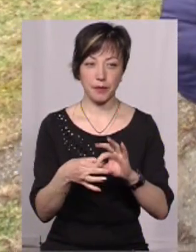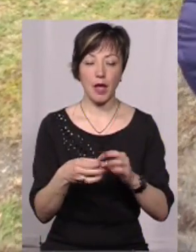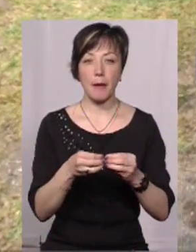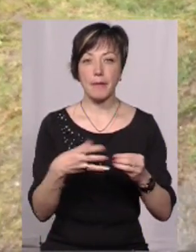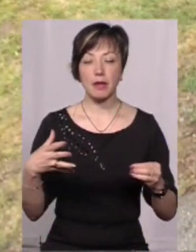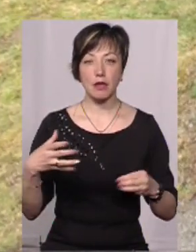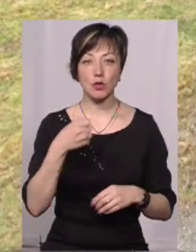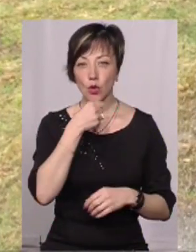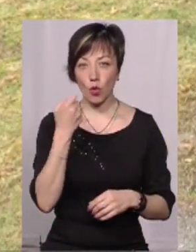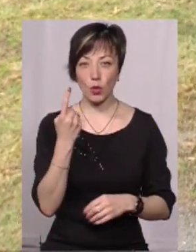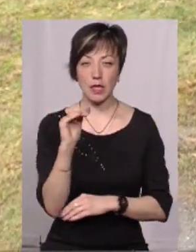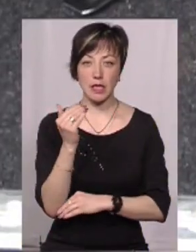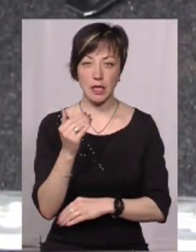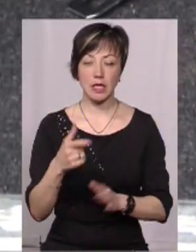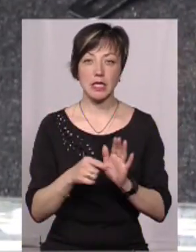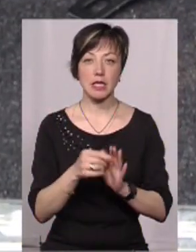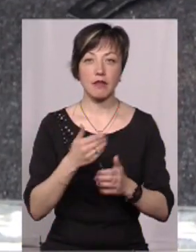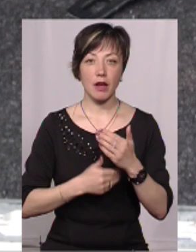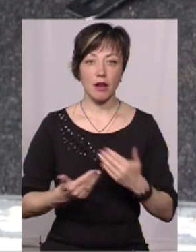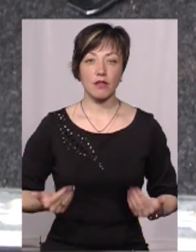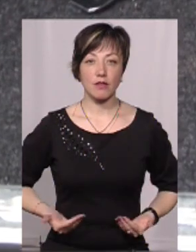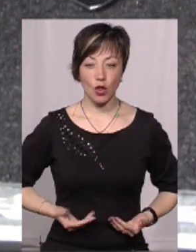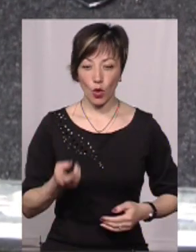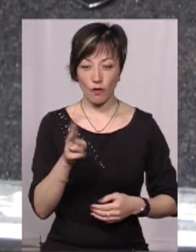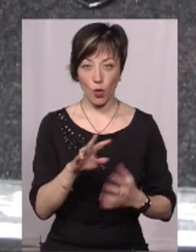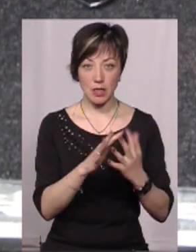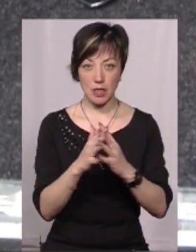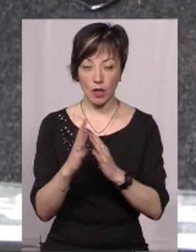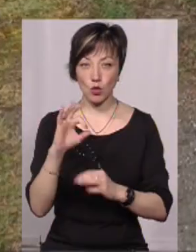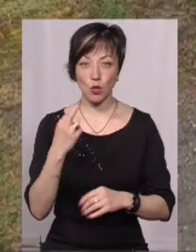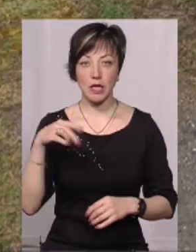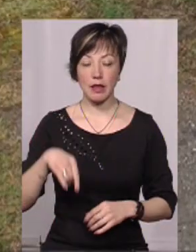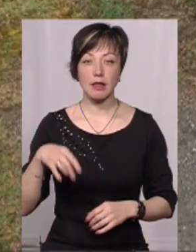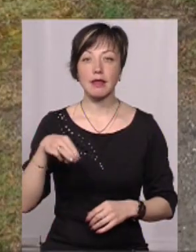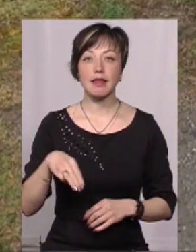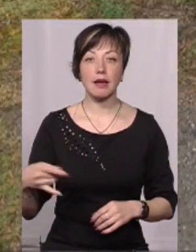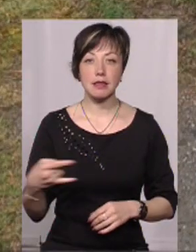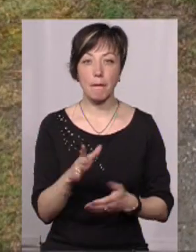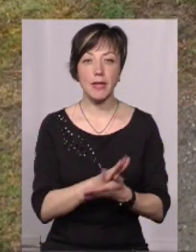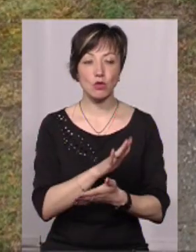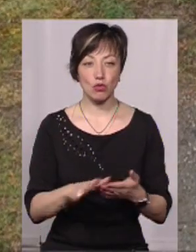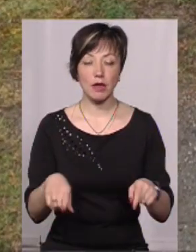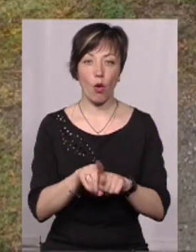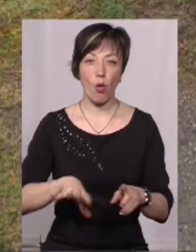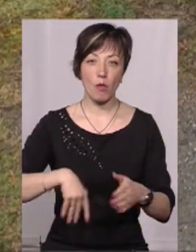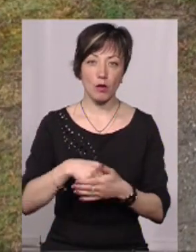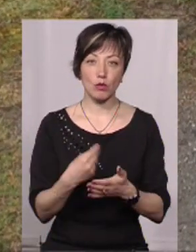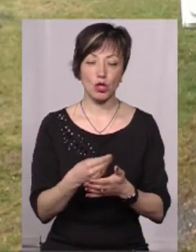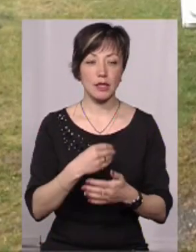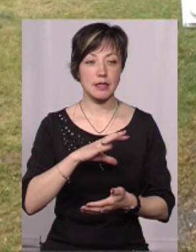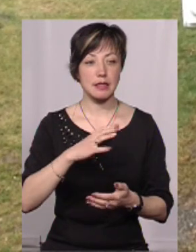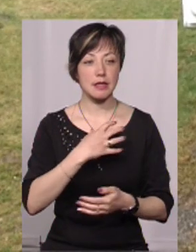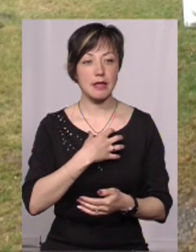дорослих та однієї дитини з інвалідністю, які мешкають у Варварівці та Голиках, соціальне таксі безкоштовне. Такі перевезення оплачують з бюджету